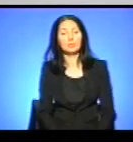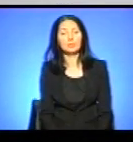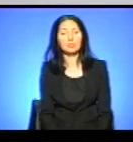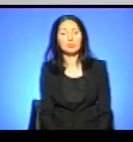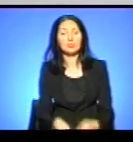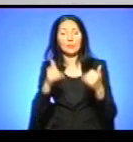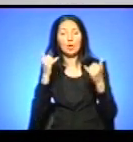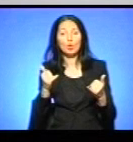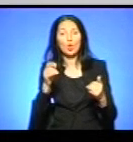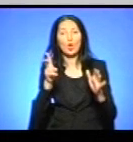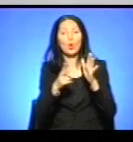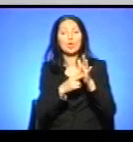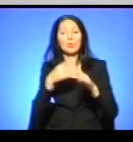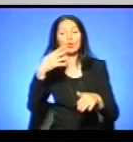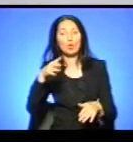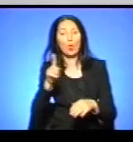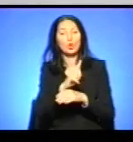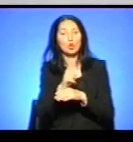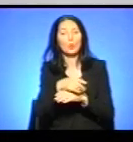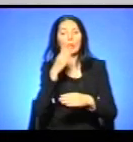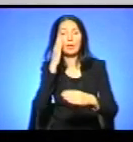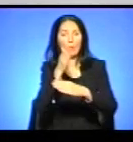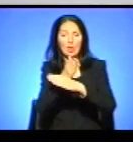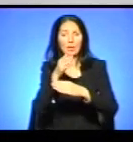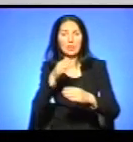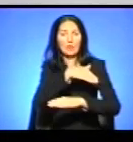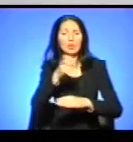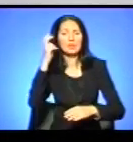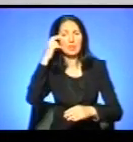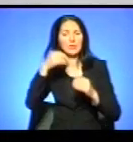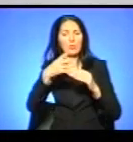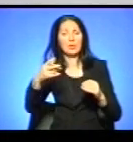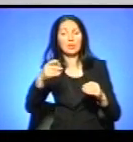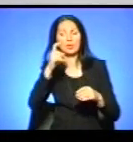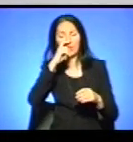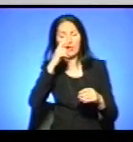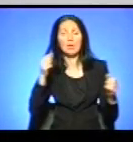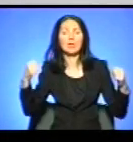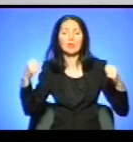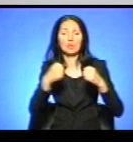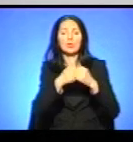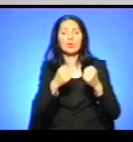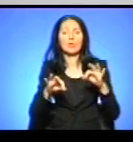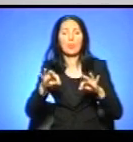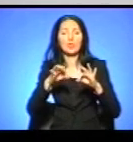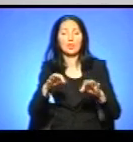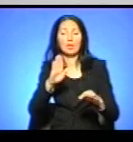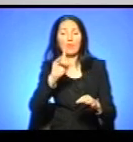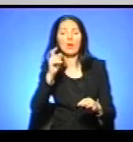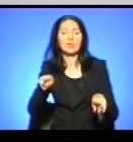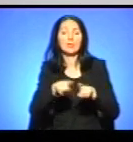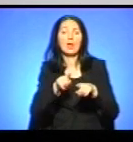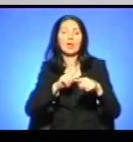Сьогодні о 7.40 у Тернополі на перехресті вулиць Київська 15 квітня зіткнулися автомобіль ВАЗ і карета швидкої